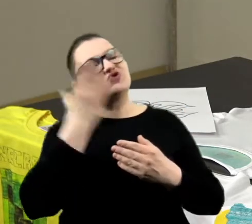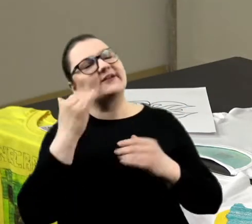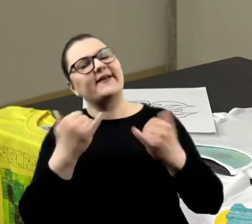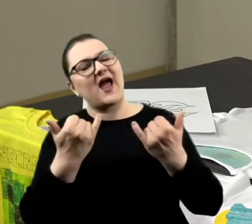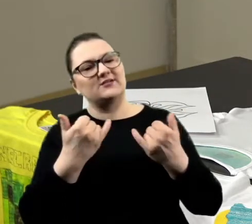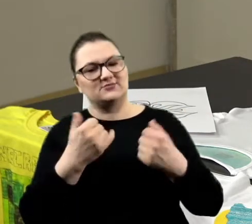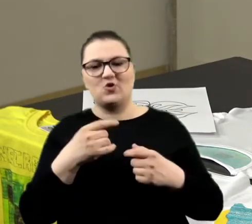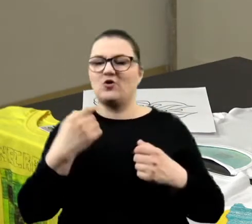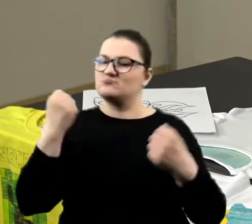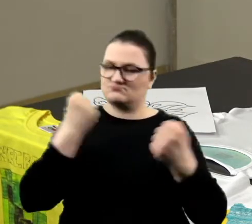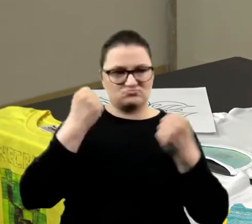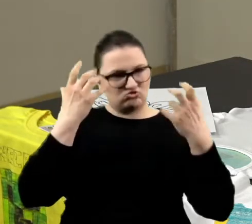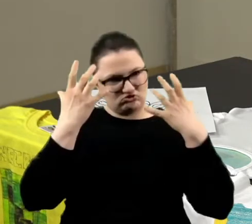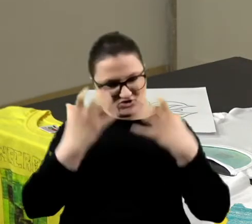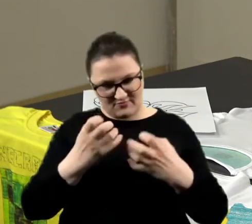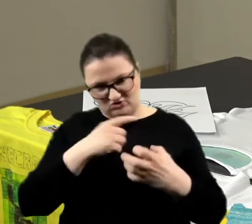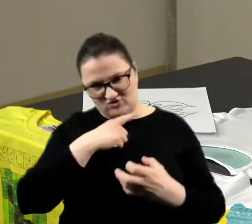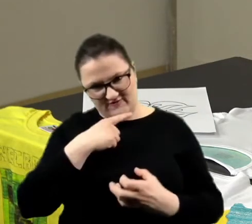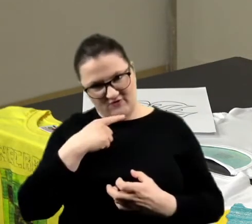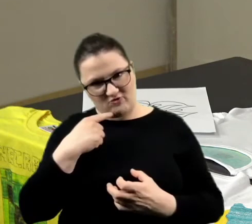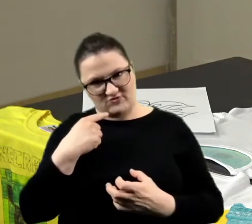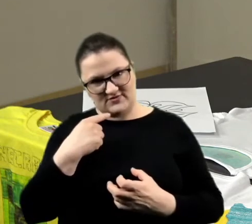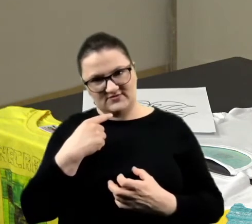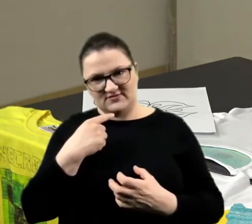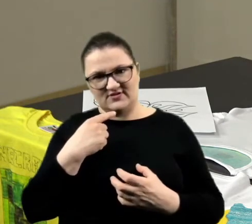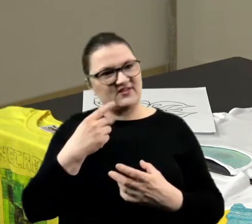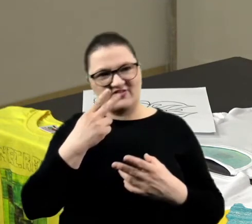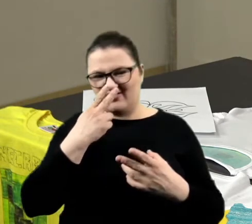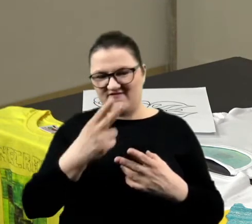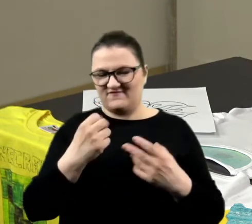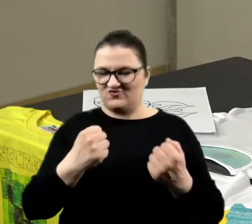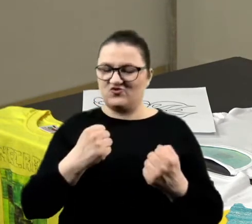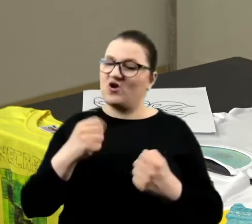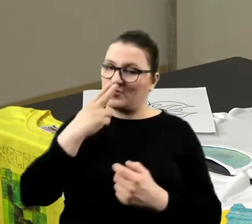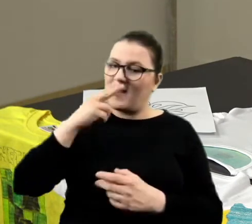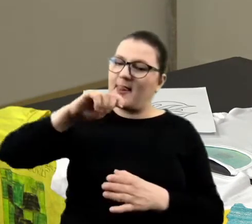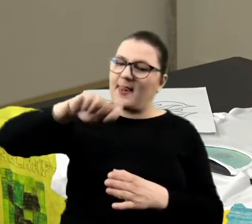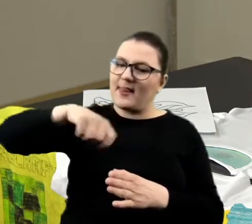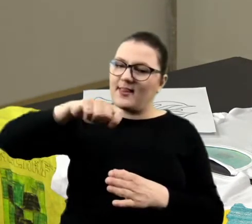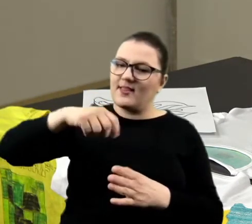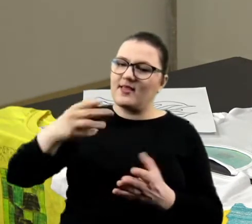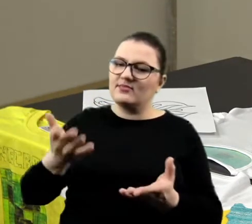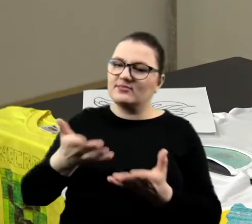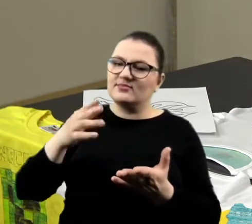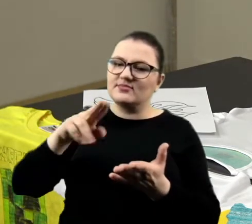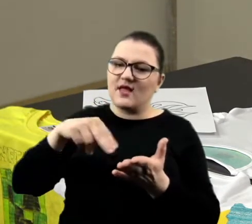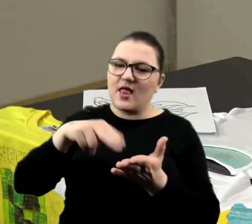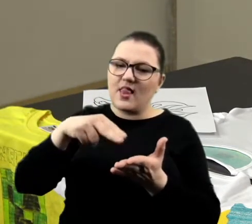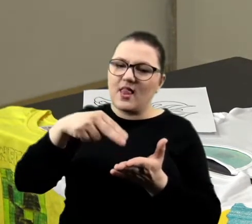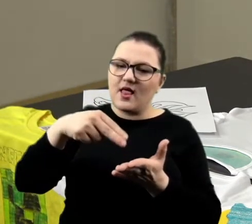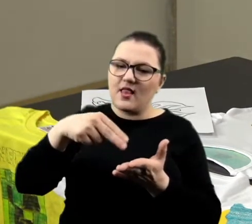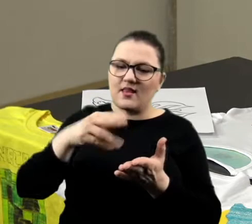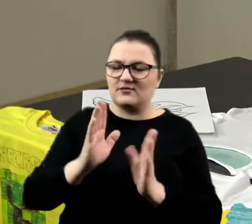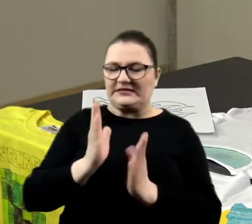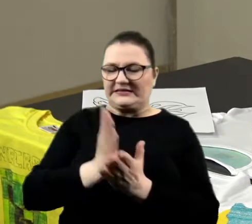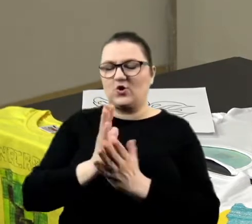ciemny, czerwony i to musimy, ledwo, ledwo, zobacz jak mieszam, widzisz? Delikatnie, słuchajcie, tylko tak delikatnie,